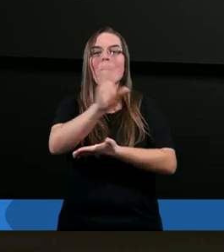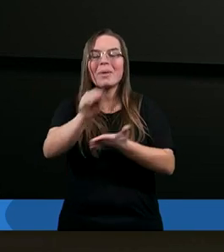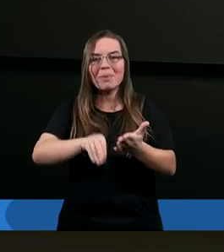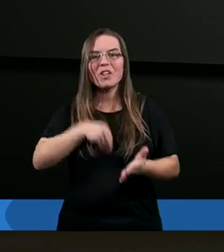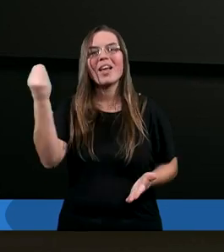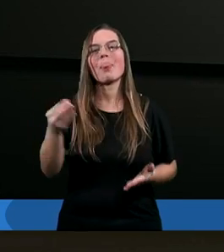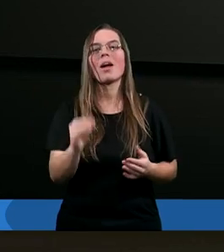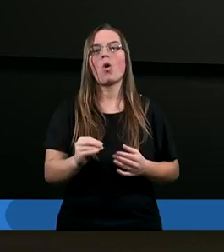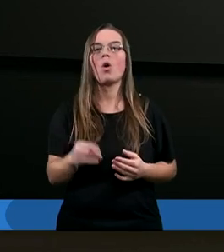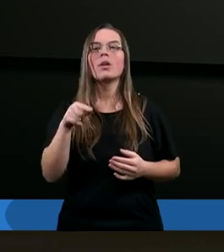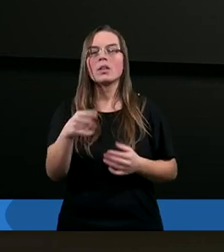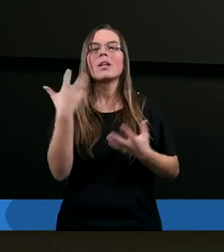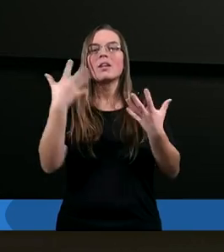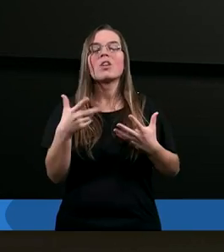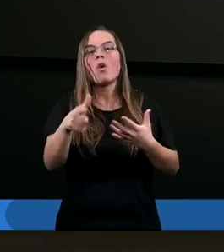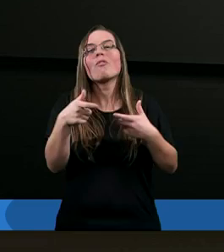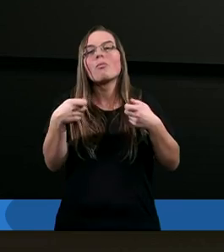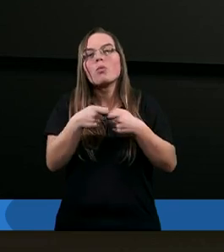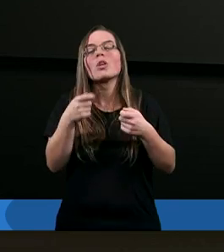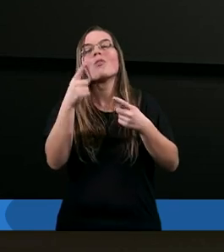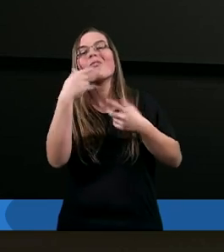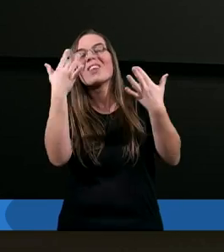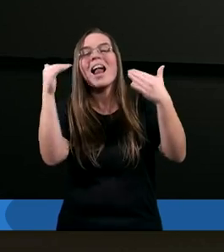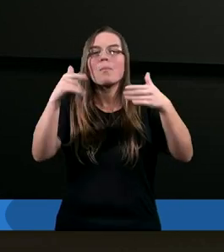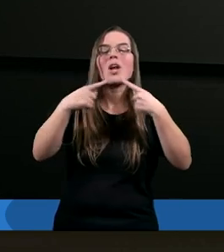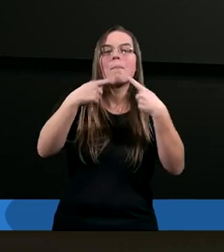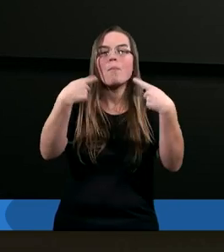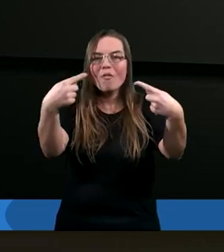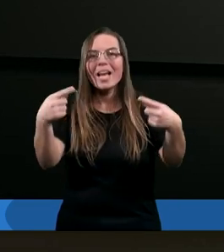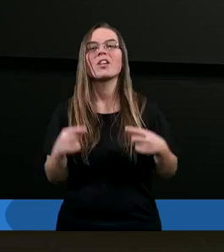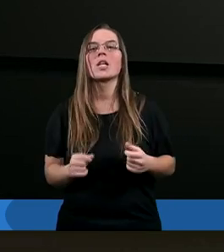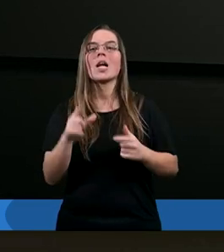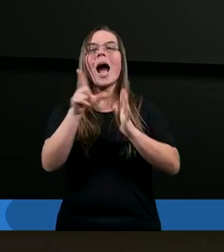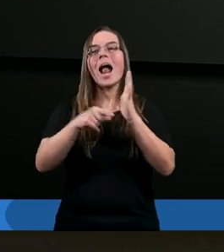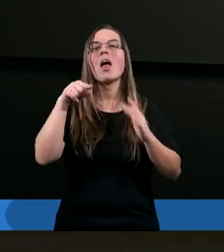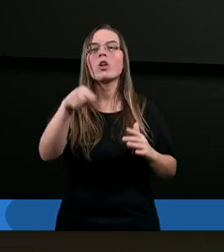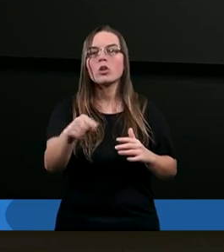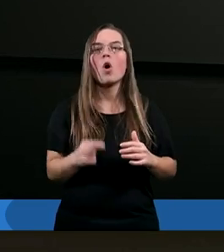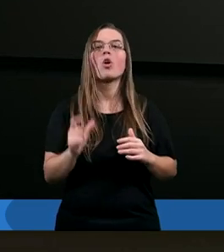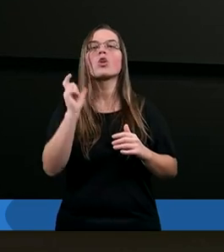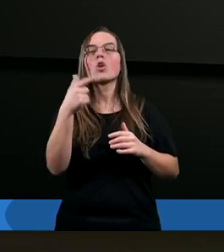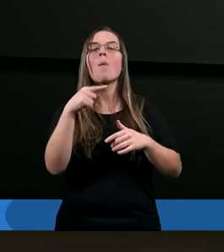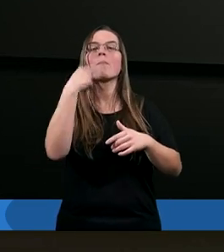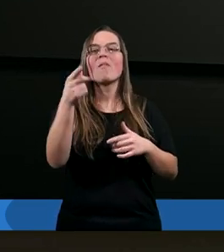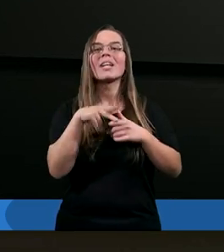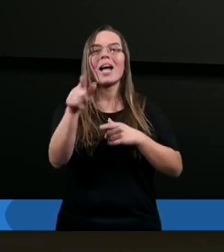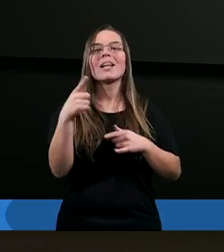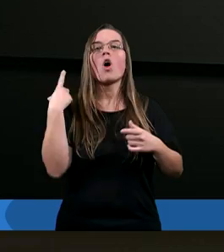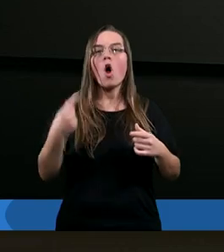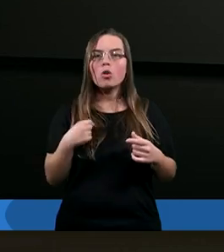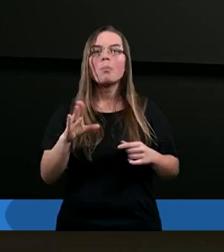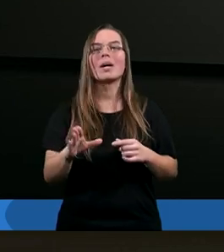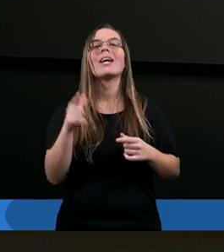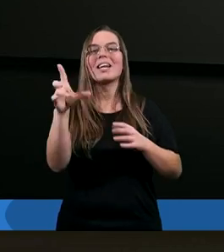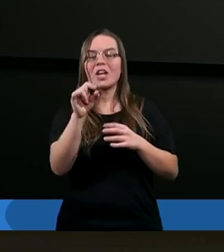Można by o niej bardzo wiele powiedzieć. Ale to, co wiadomo o niej na pewno, to fakt, że